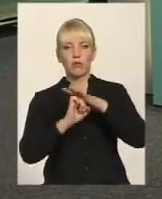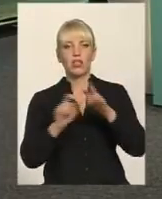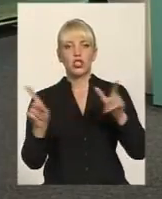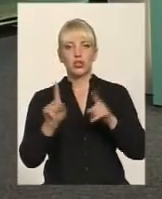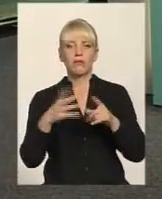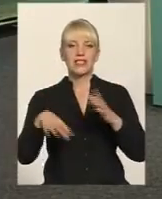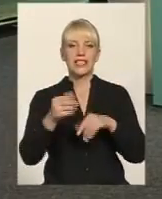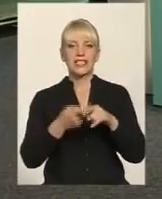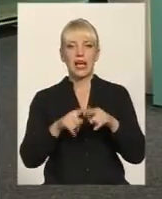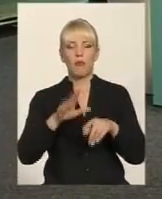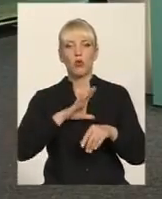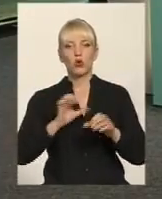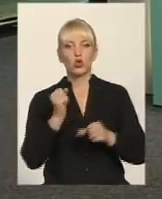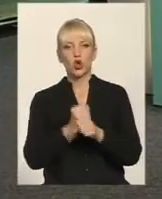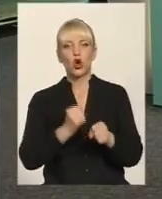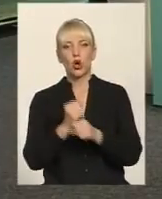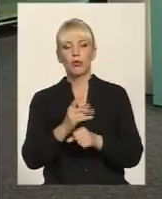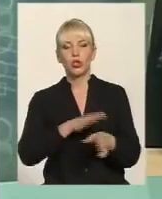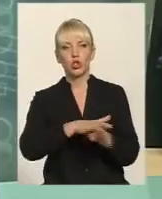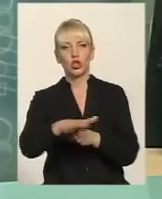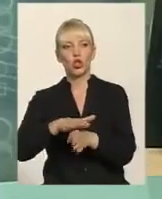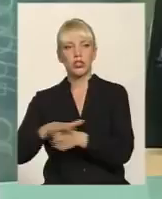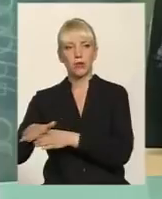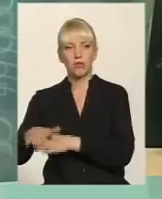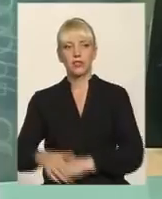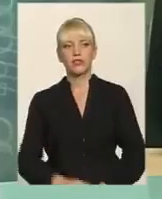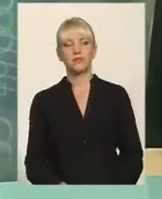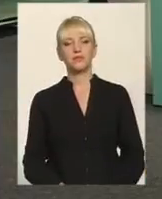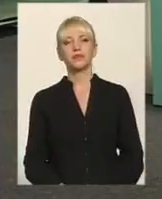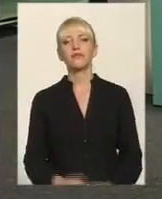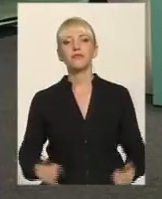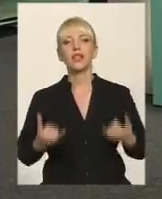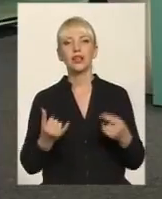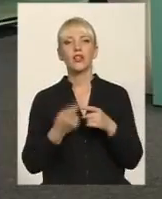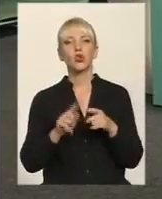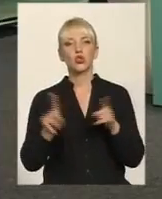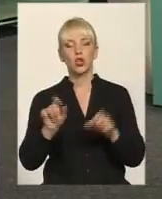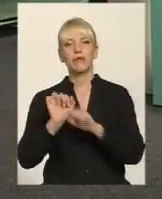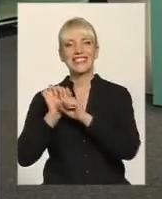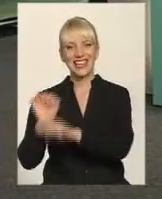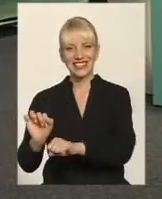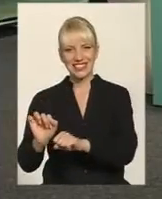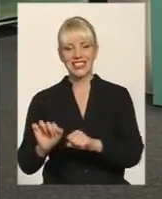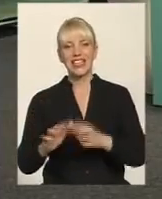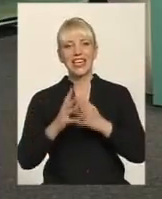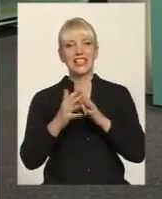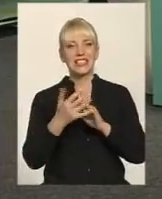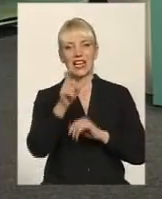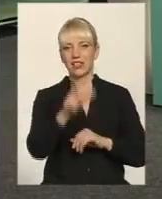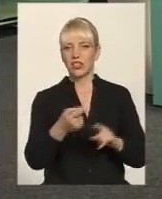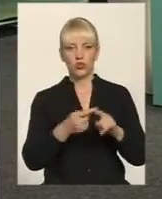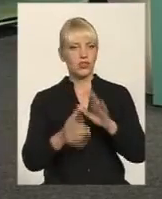було зроблено і дотримувалося? Для того, щоб захистити селянина, такої законодавчої бази сьогодні